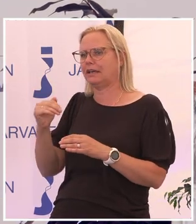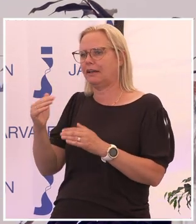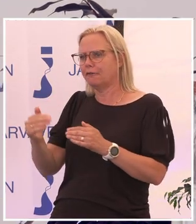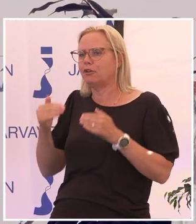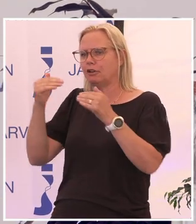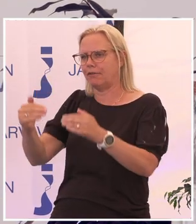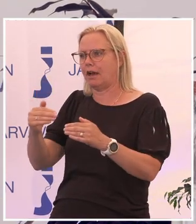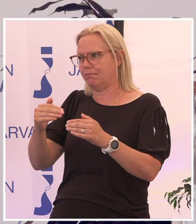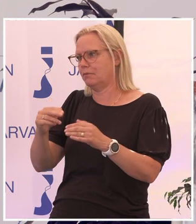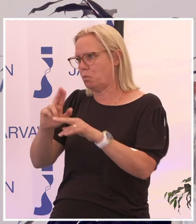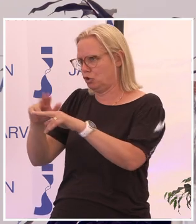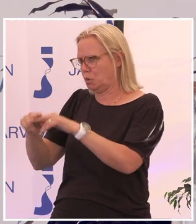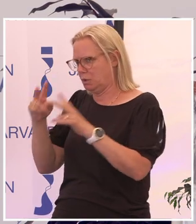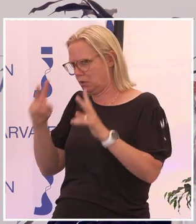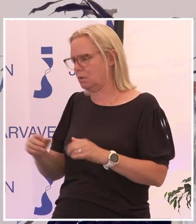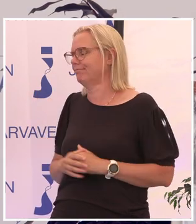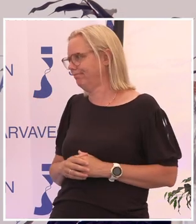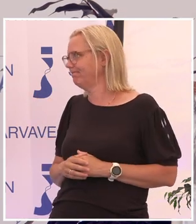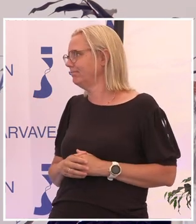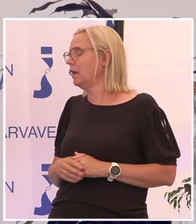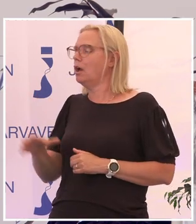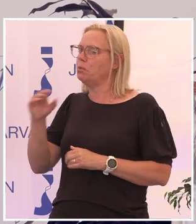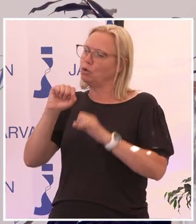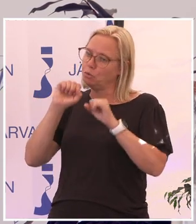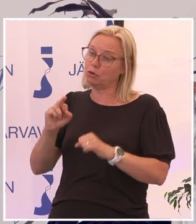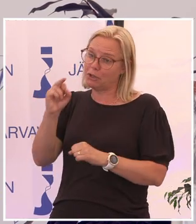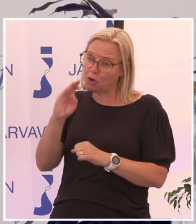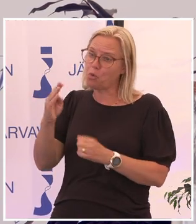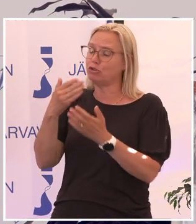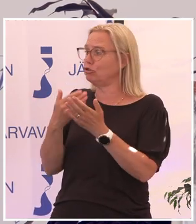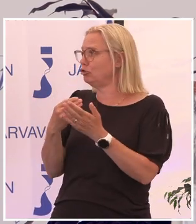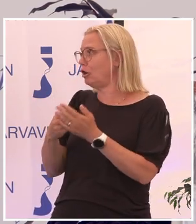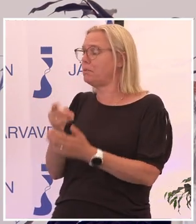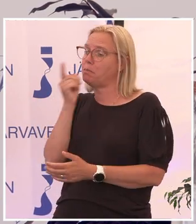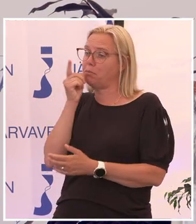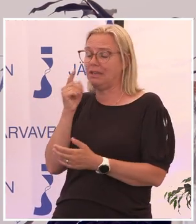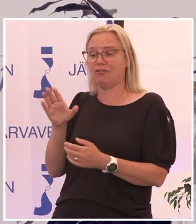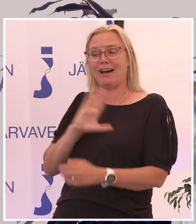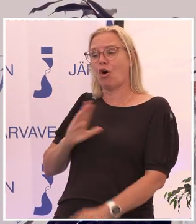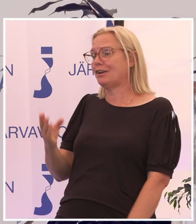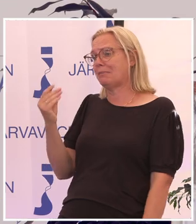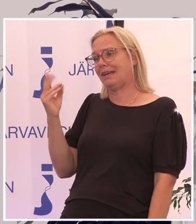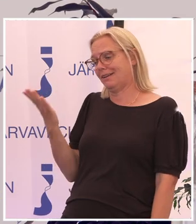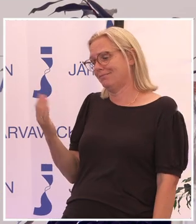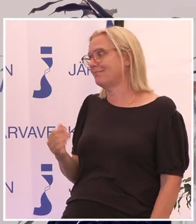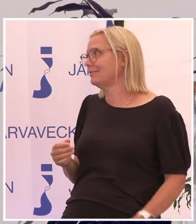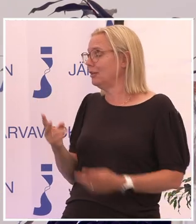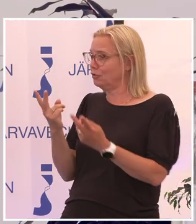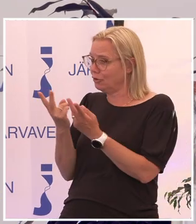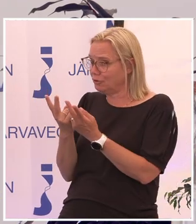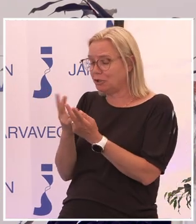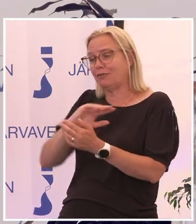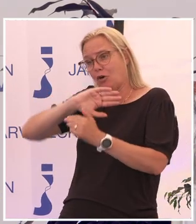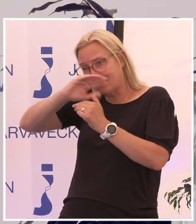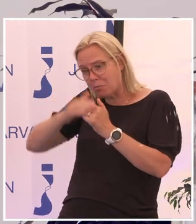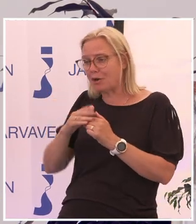positioner. Men då måste man ha råd att köpa en sån här och det har ju inte alla. Så då kommer vi än tillbaka